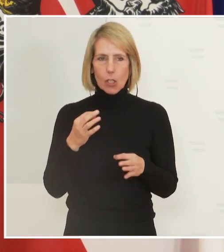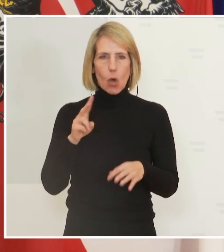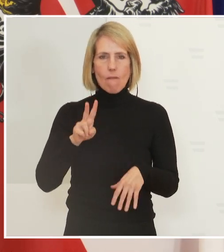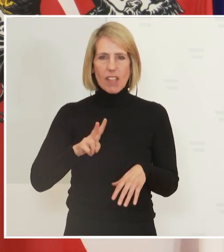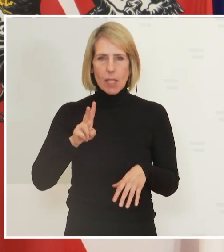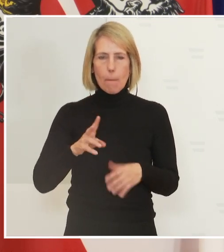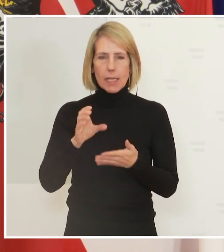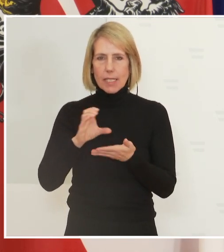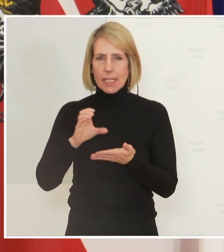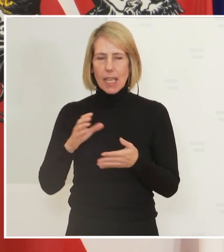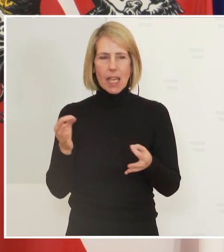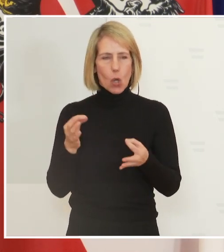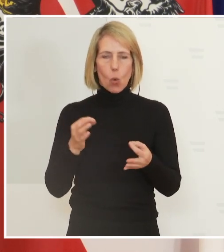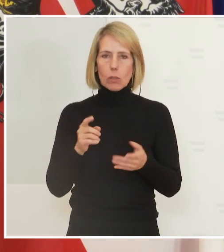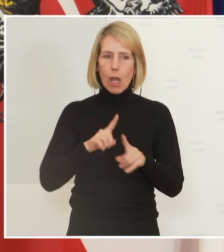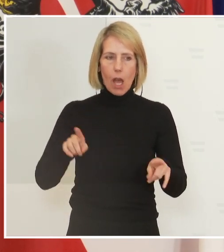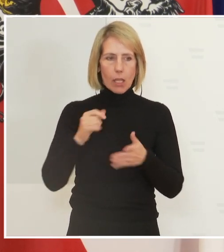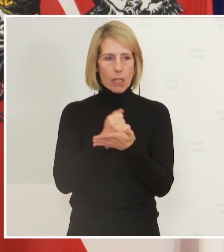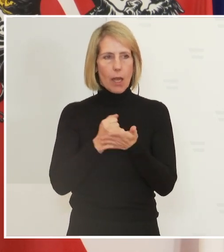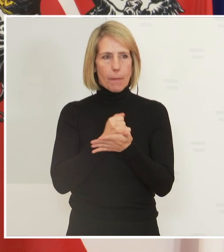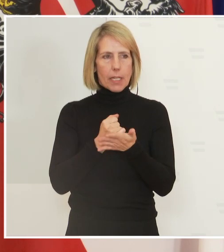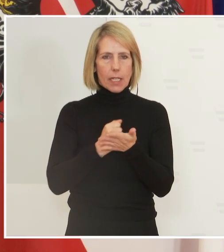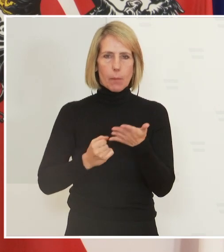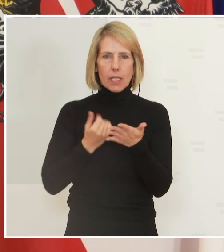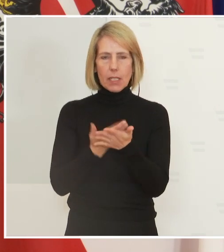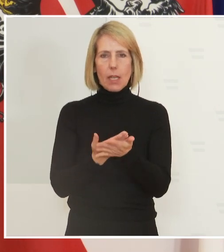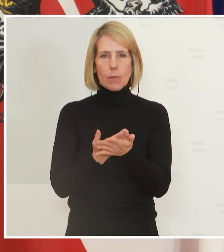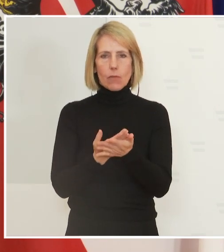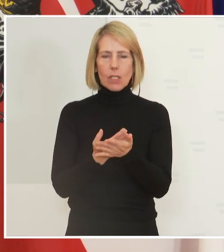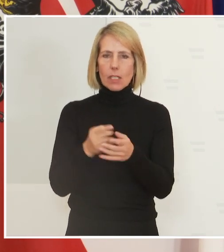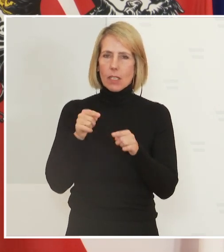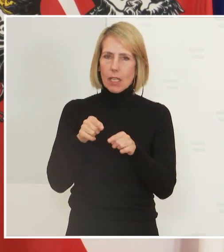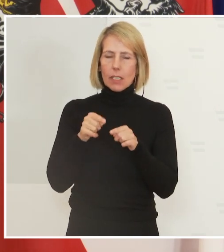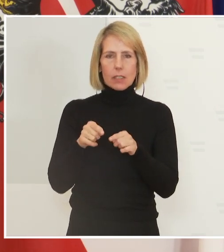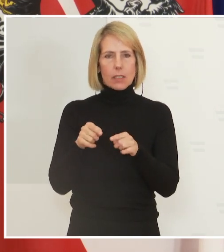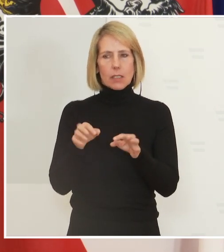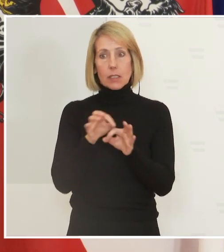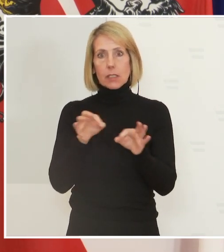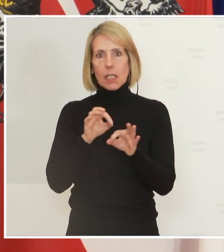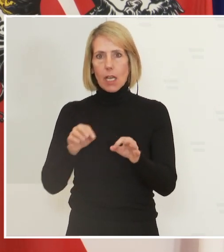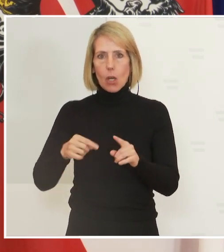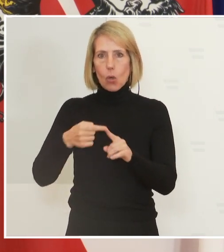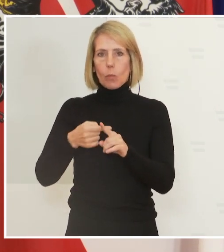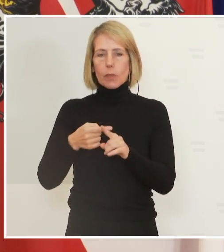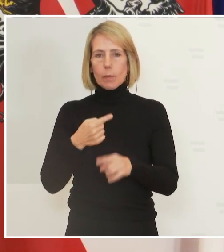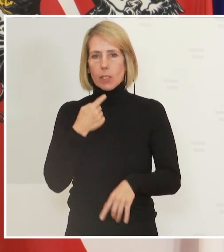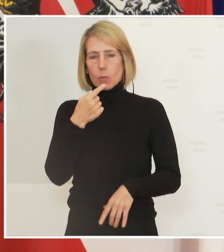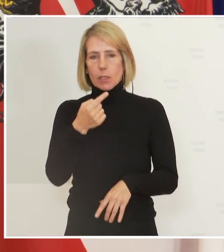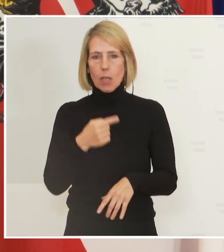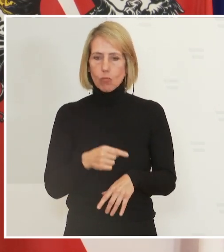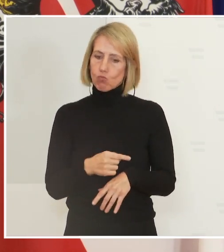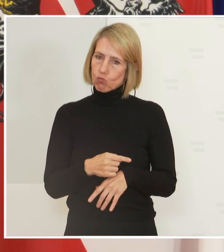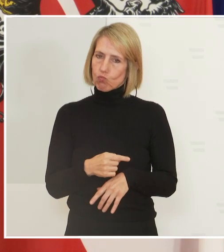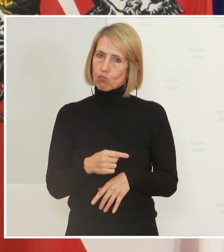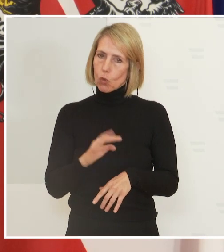Medikamente, die jetzt eigentlich sehr optimistisch stimmen, als Alternative zur